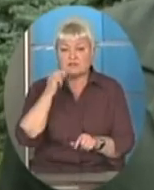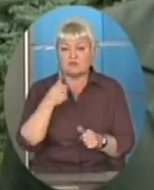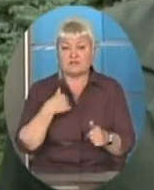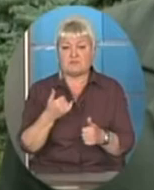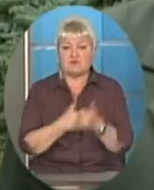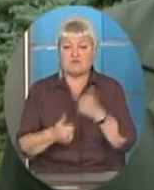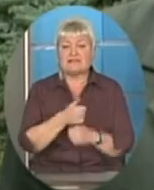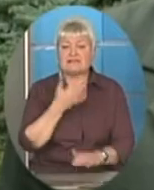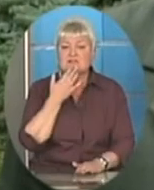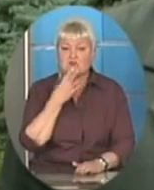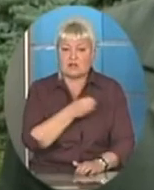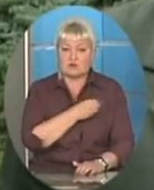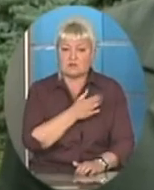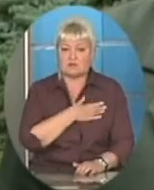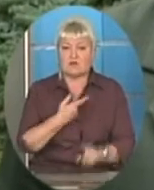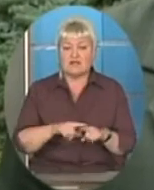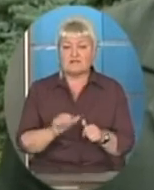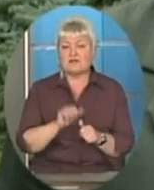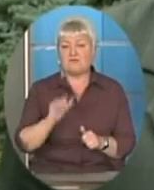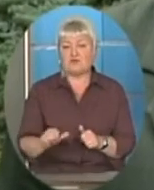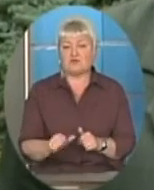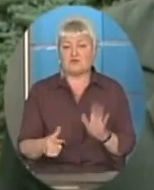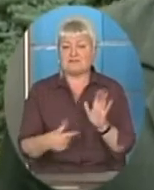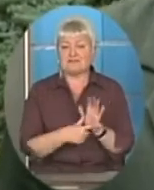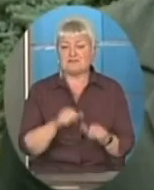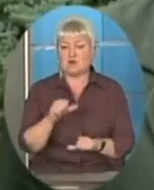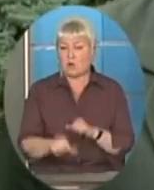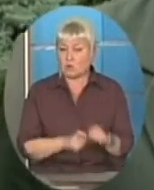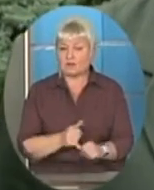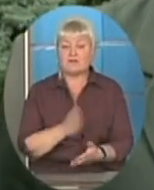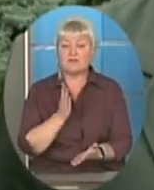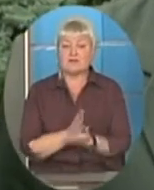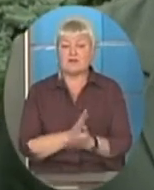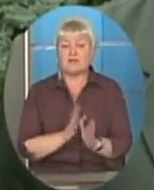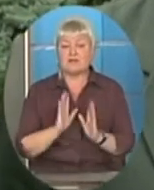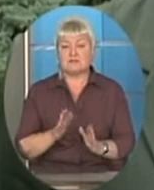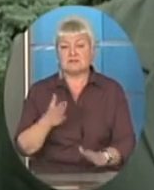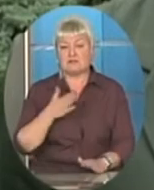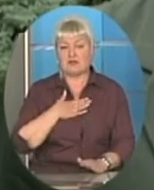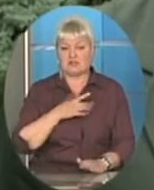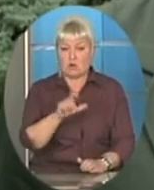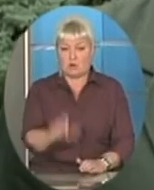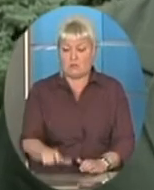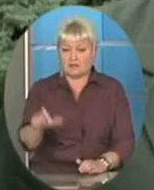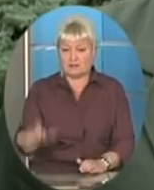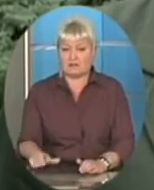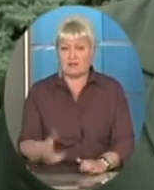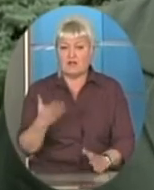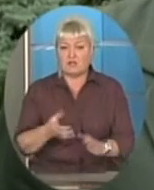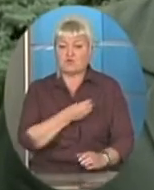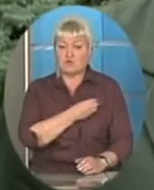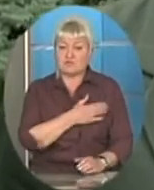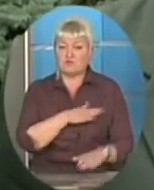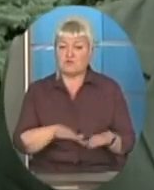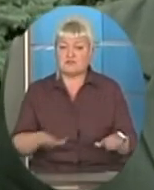національному усиновленню, це виключно вже сім років, є тільки наші громадяни. Якщо діти усиновлюються,